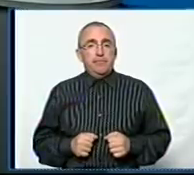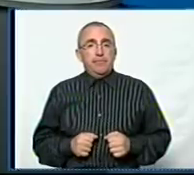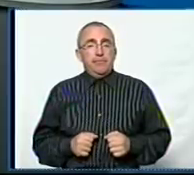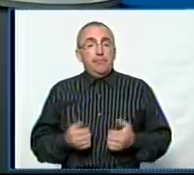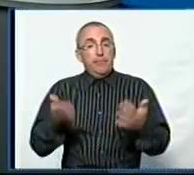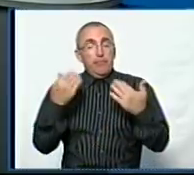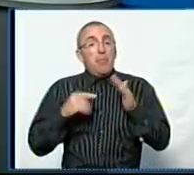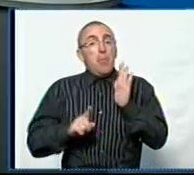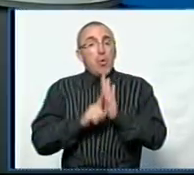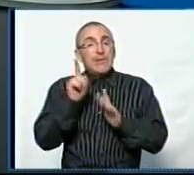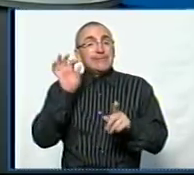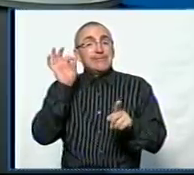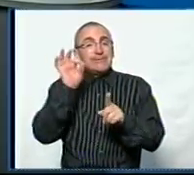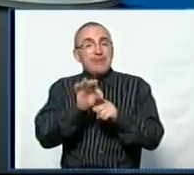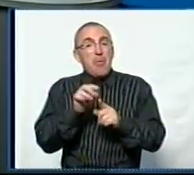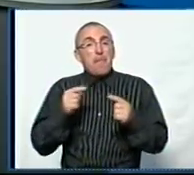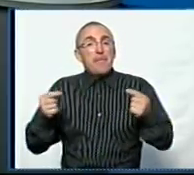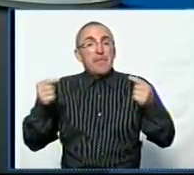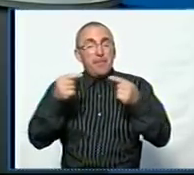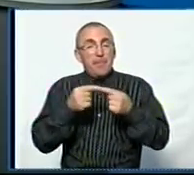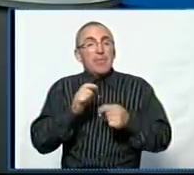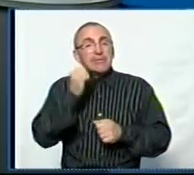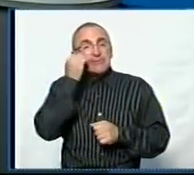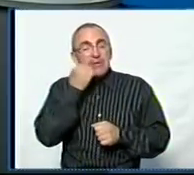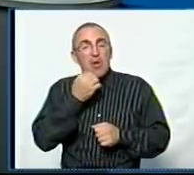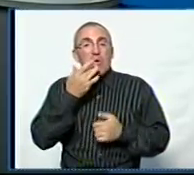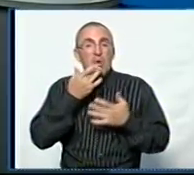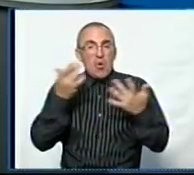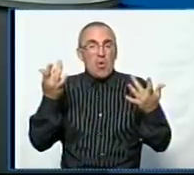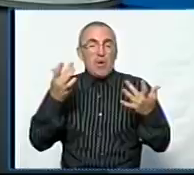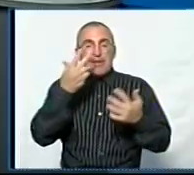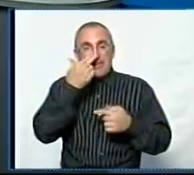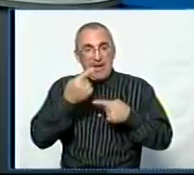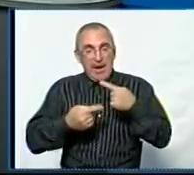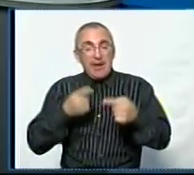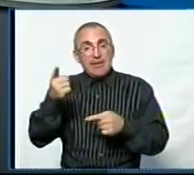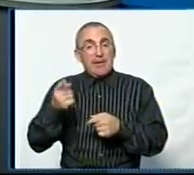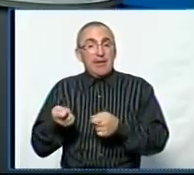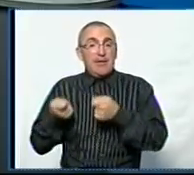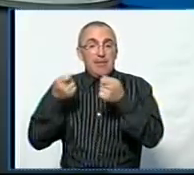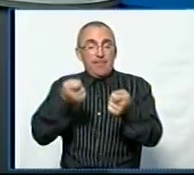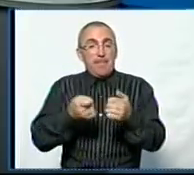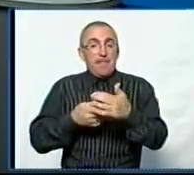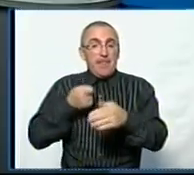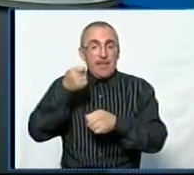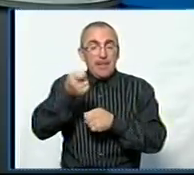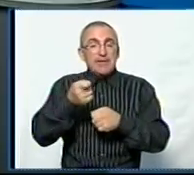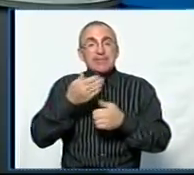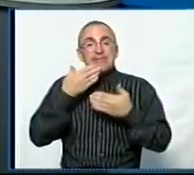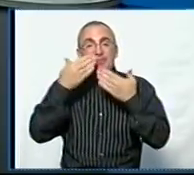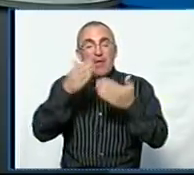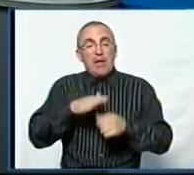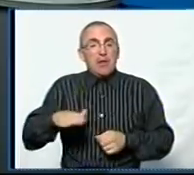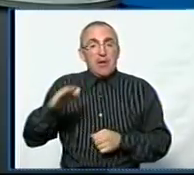Давайте почнемо з цільового призначення. Стара добра радянська традиція – ти подаєш документи в УЗ від території,